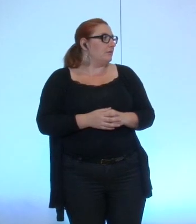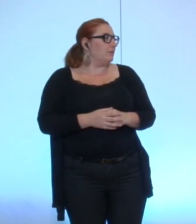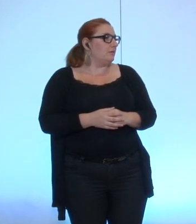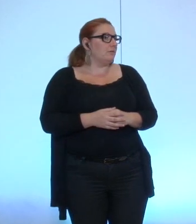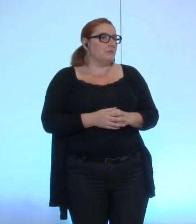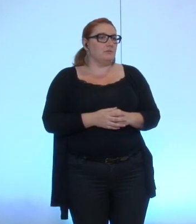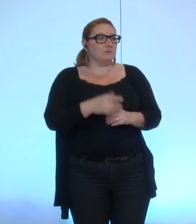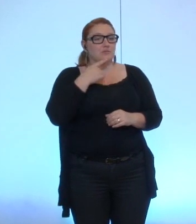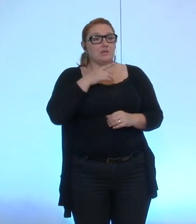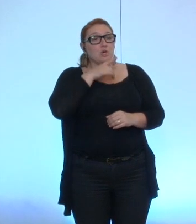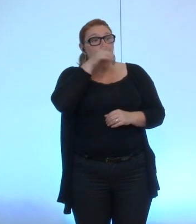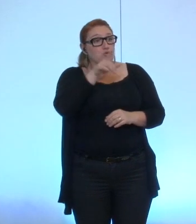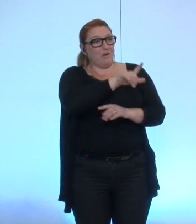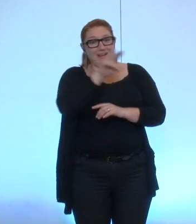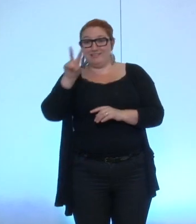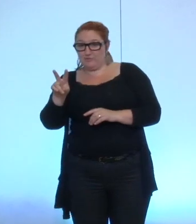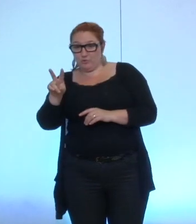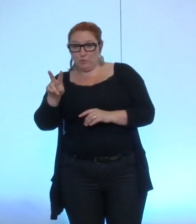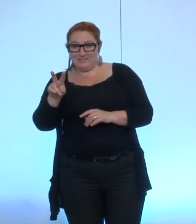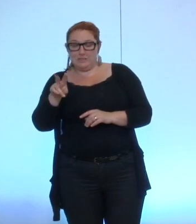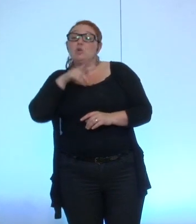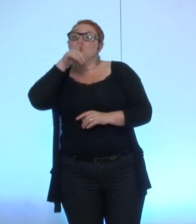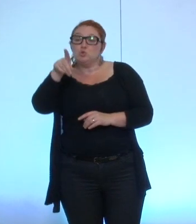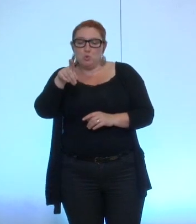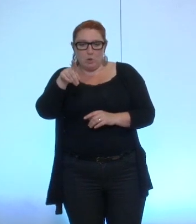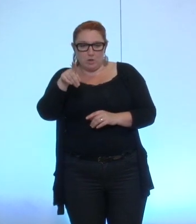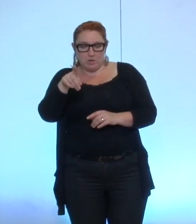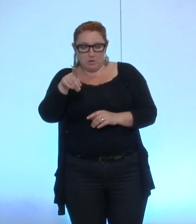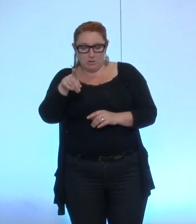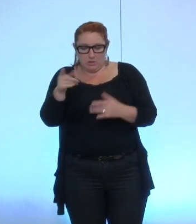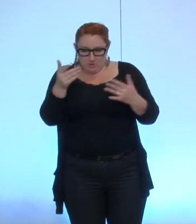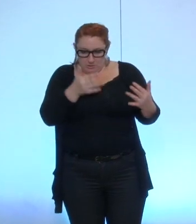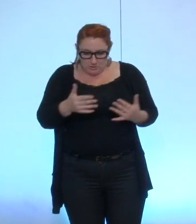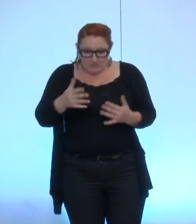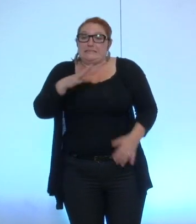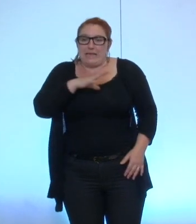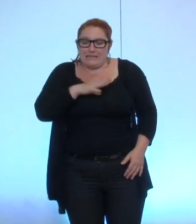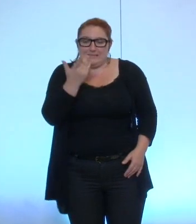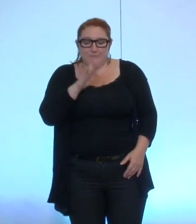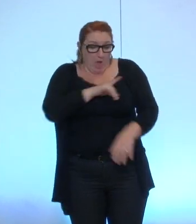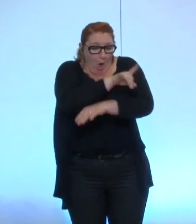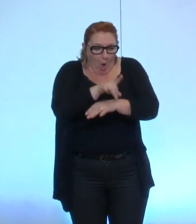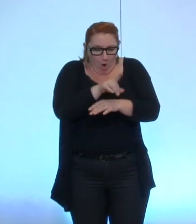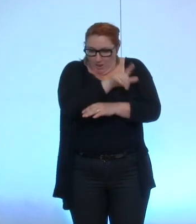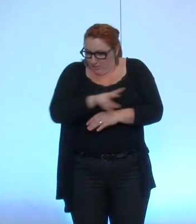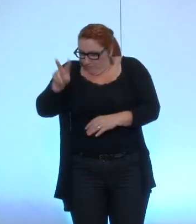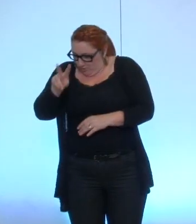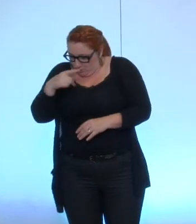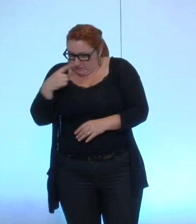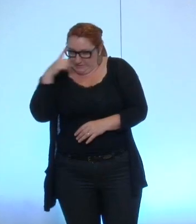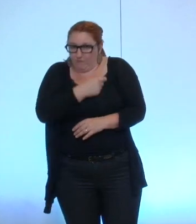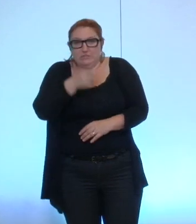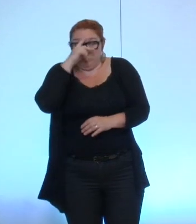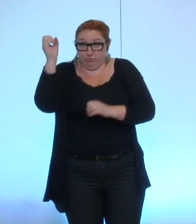oui c'est ça c'est que les jours ouvrés ça existe mais les heures ouvrées on a plus de mal à voir je partage je interrogation c'est ça que c'est